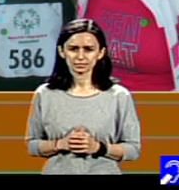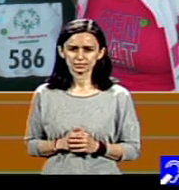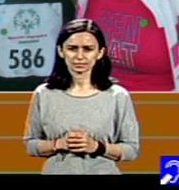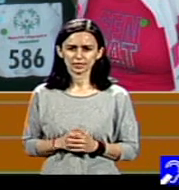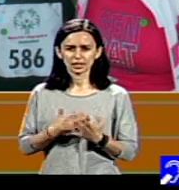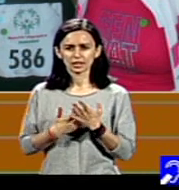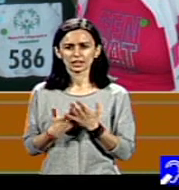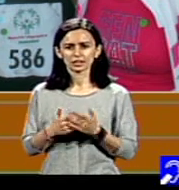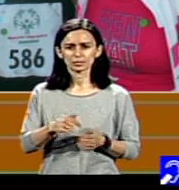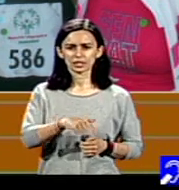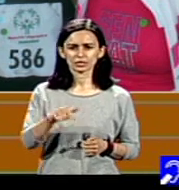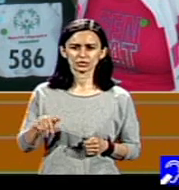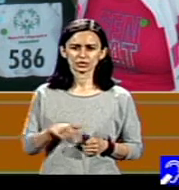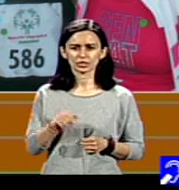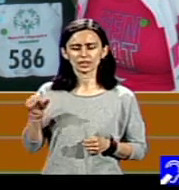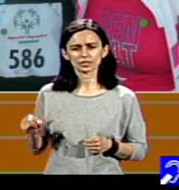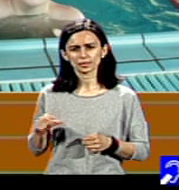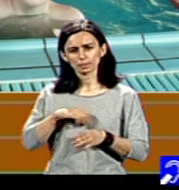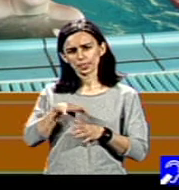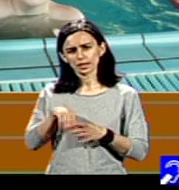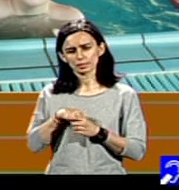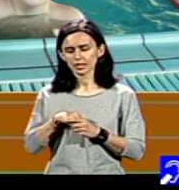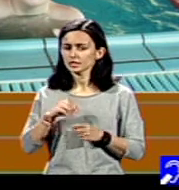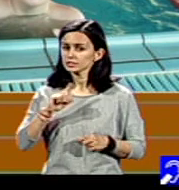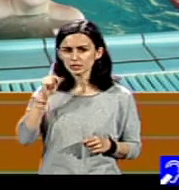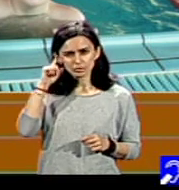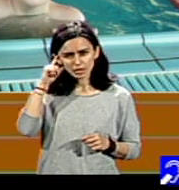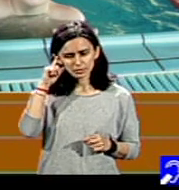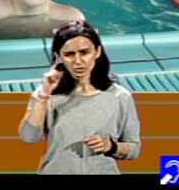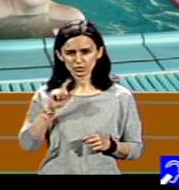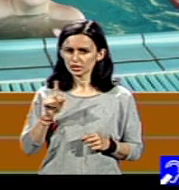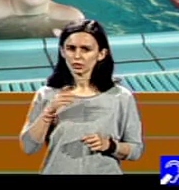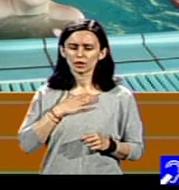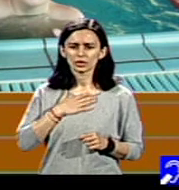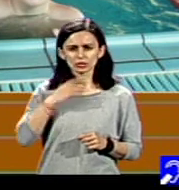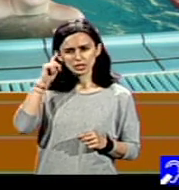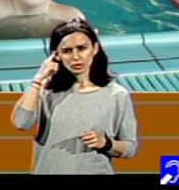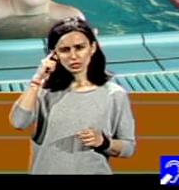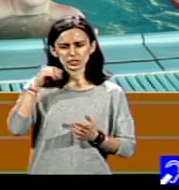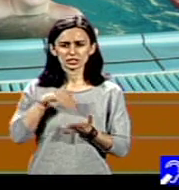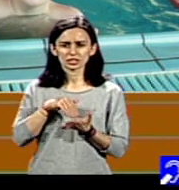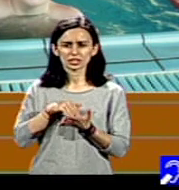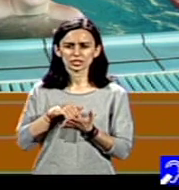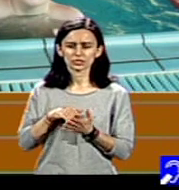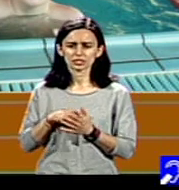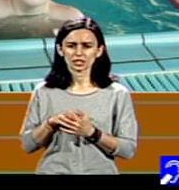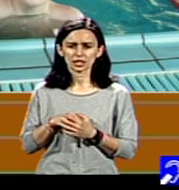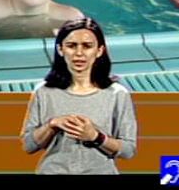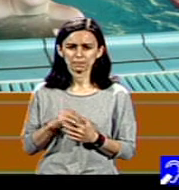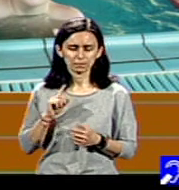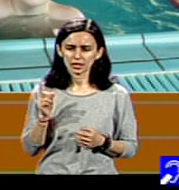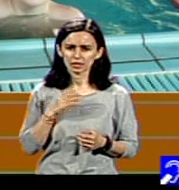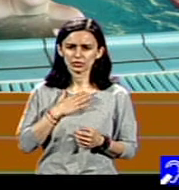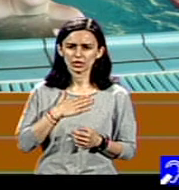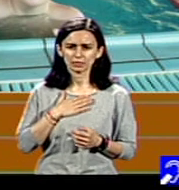Pentru noi, noi ca părinți, n-am știut, nu am avut cunoștințele necesare, n-am avut